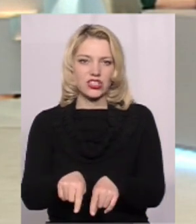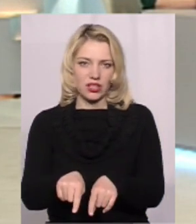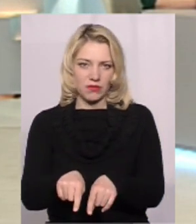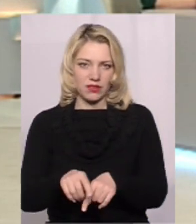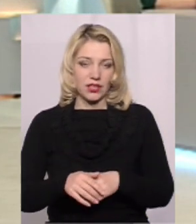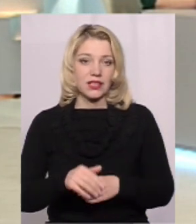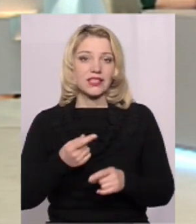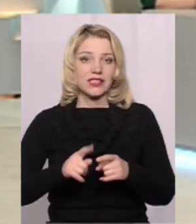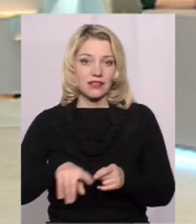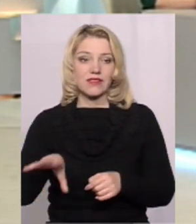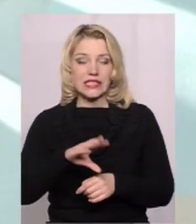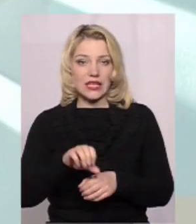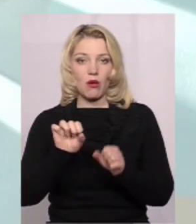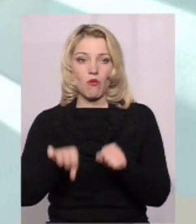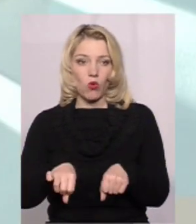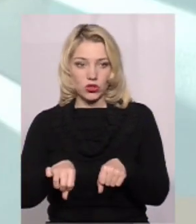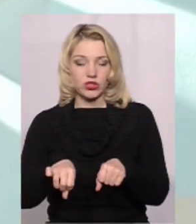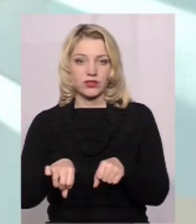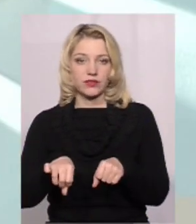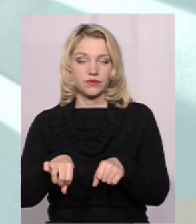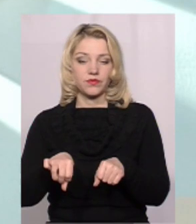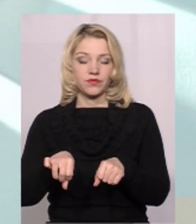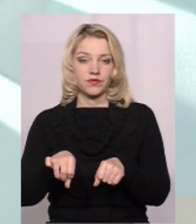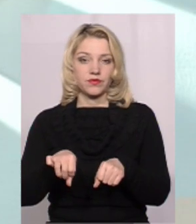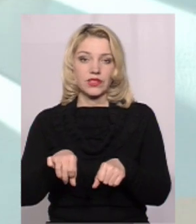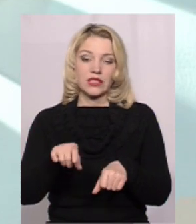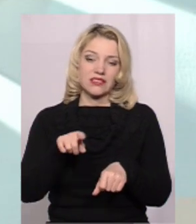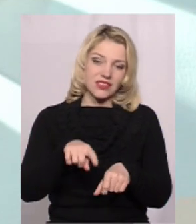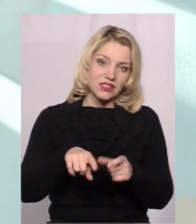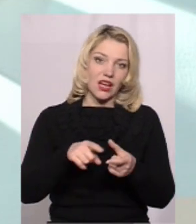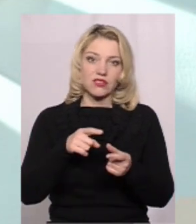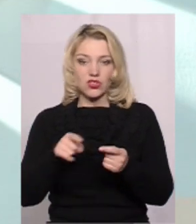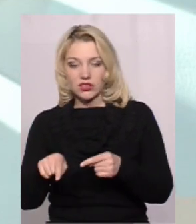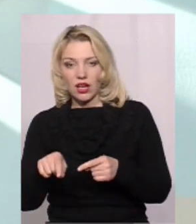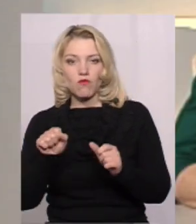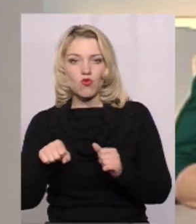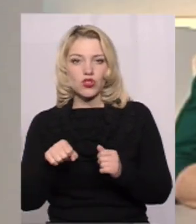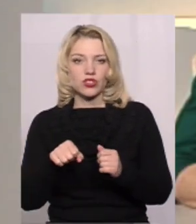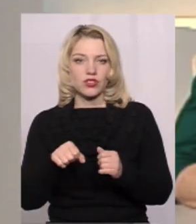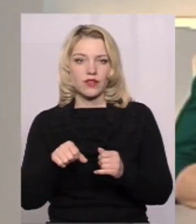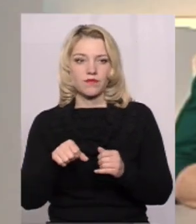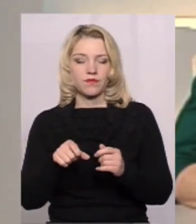Тобто, все це може в тій чи іншій мірі служити